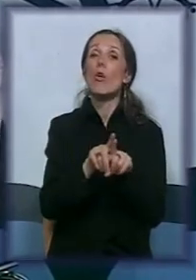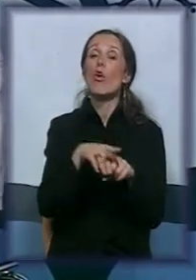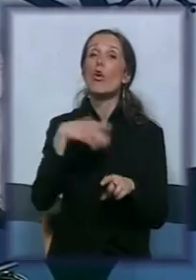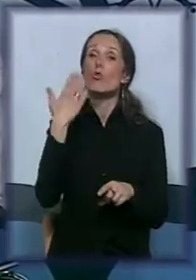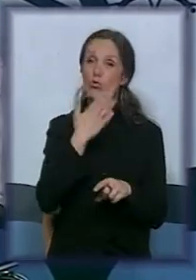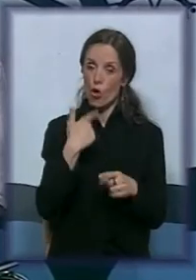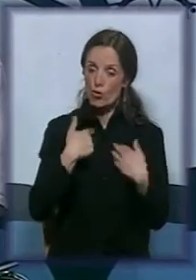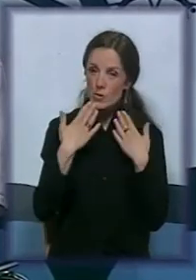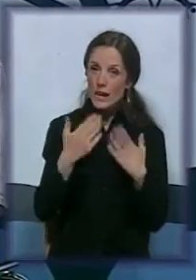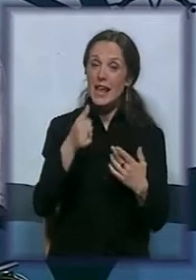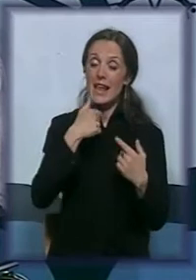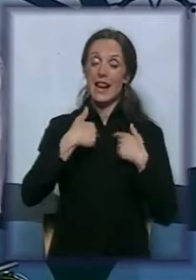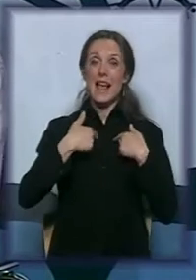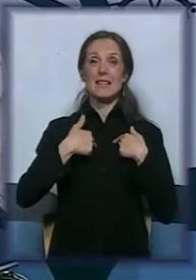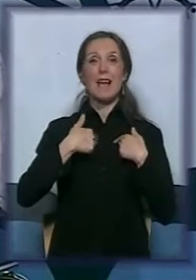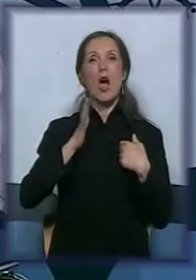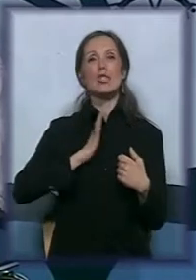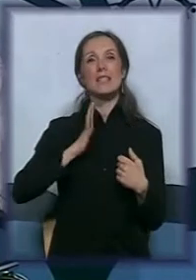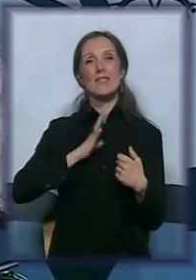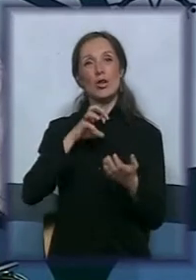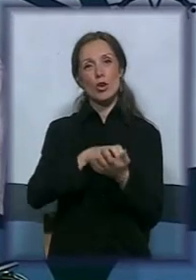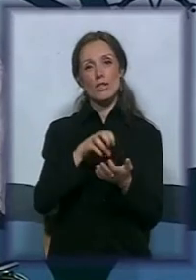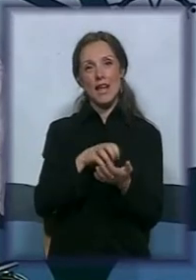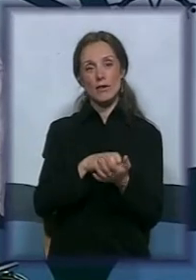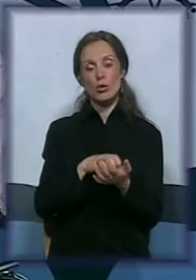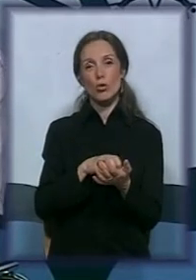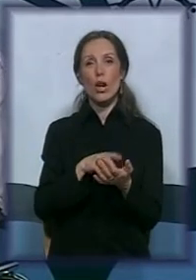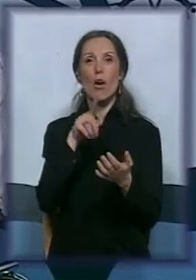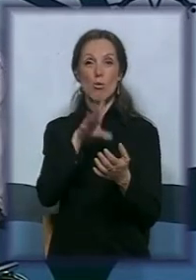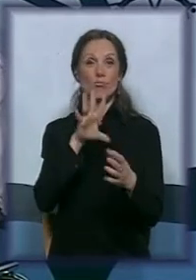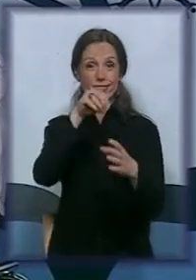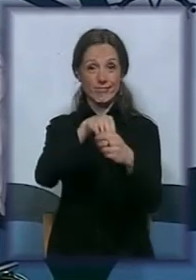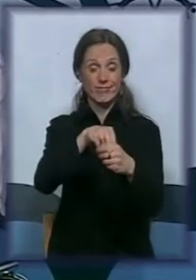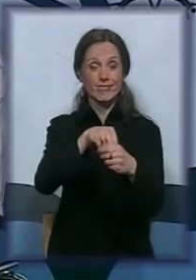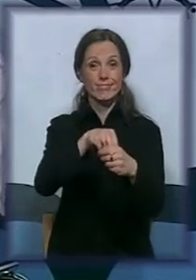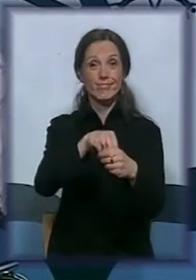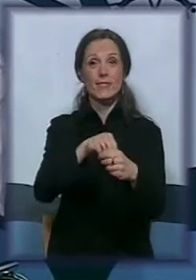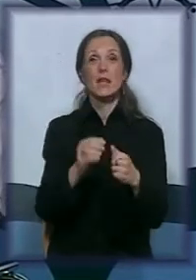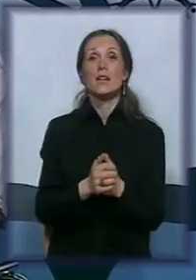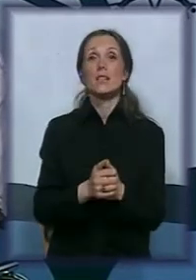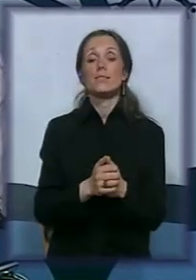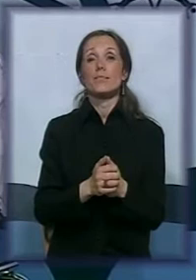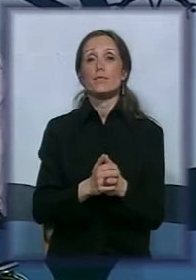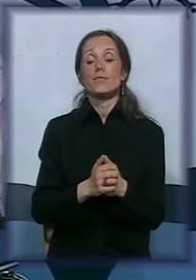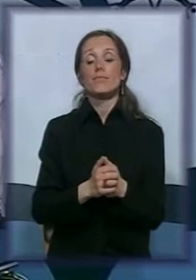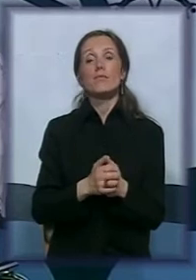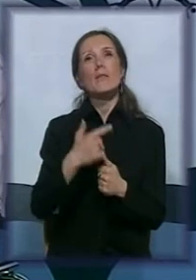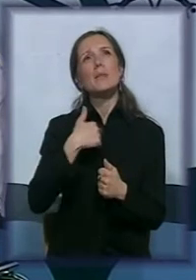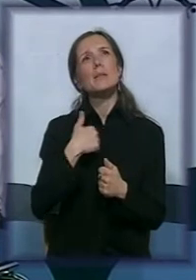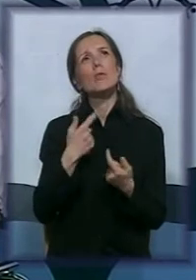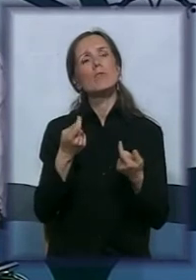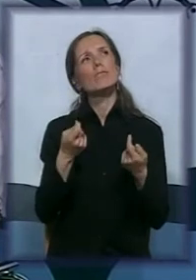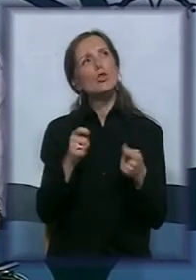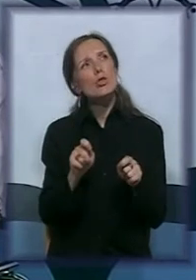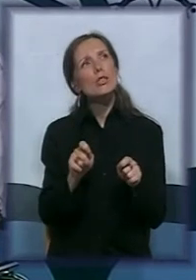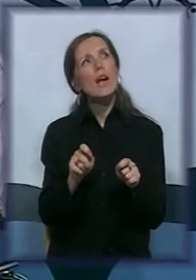škole i nas kao civilnog sektora jednostavno u samom tom jednom skopu gdje smo došli do nekog zaključka da